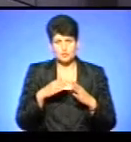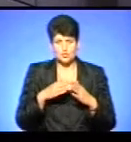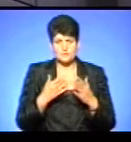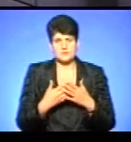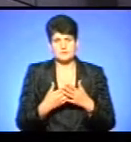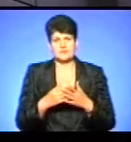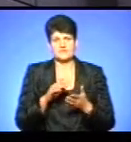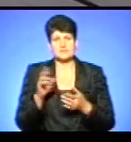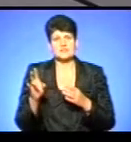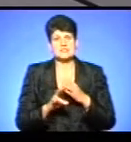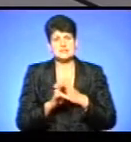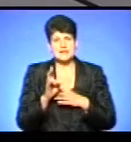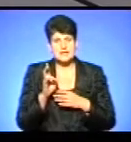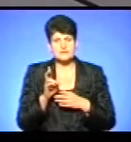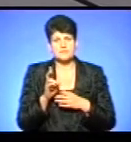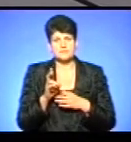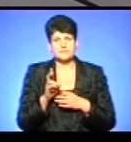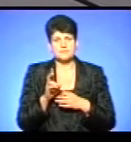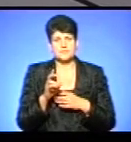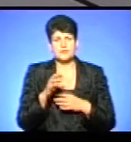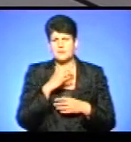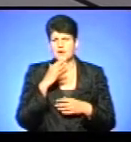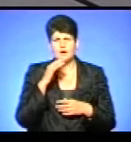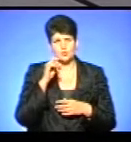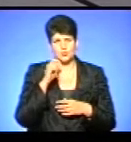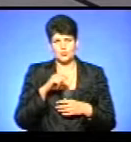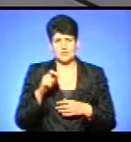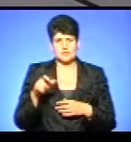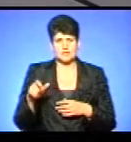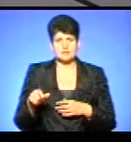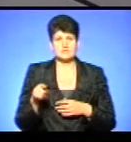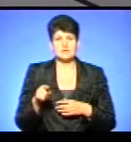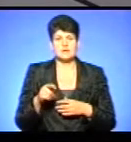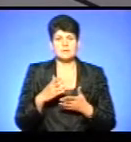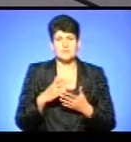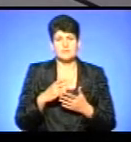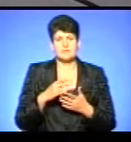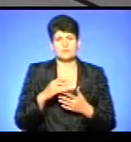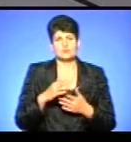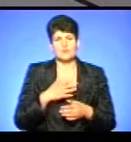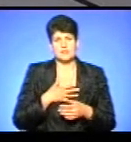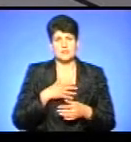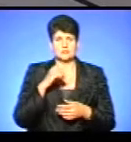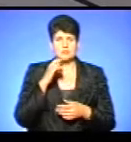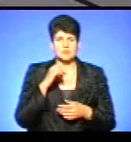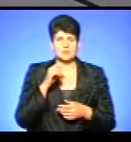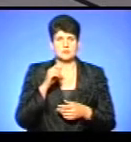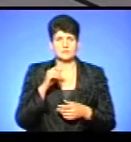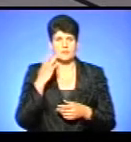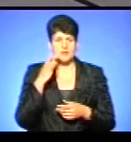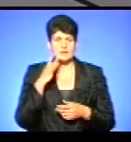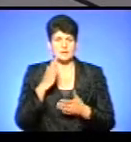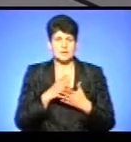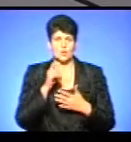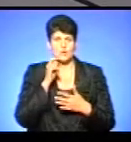в церкві. Дуже багато українців, вони в Америці, Канаді, мають українські церкви. І там в них є спеціальні